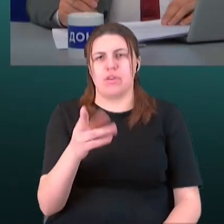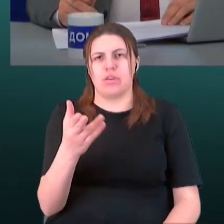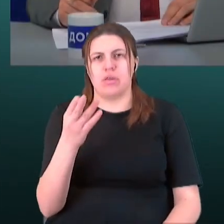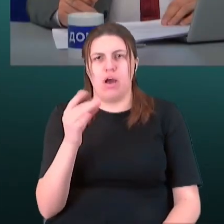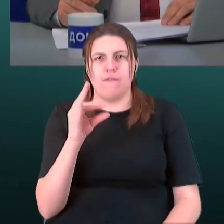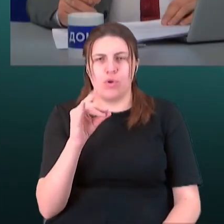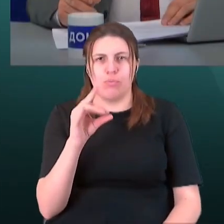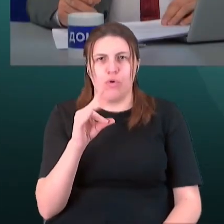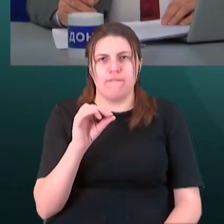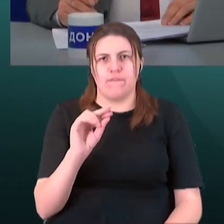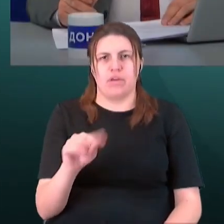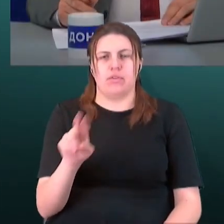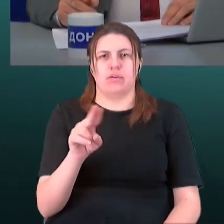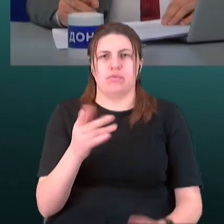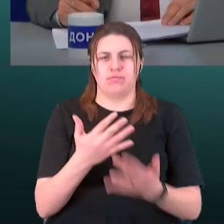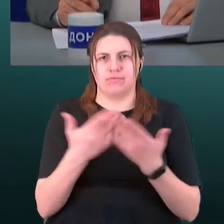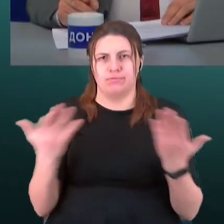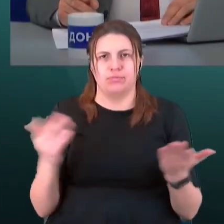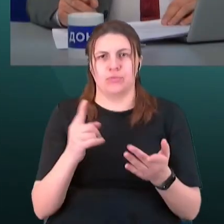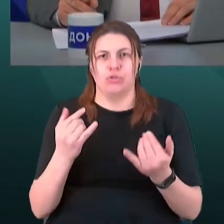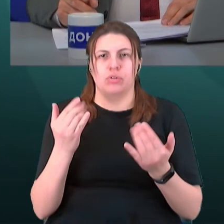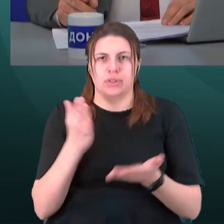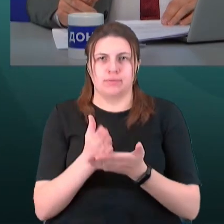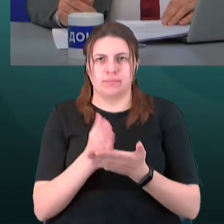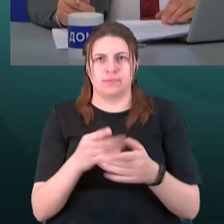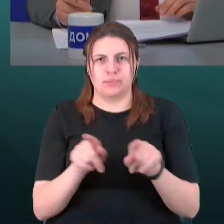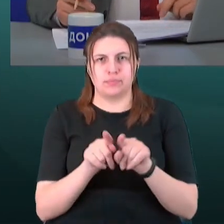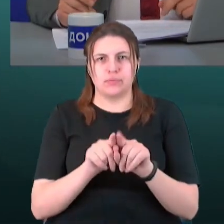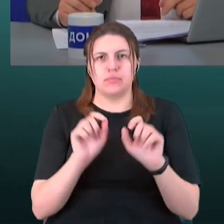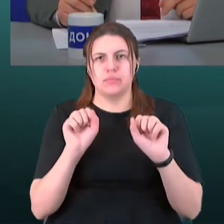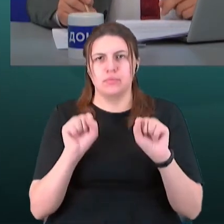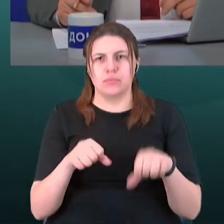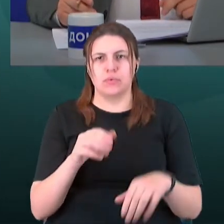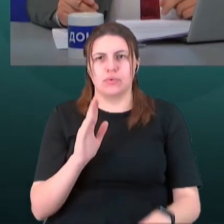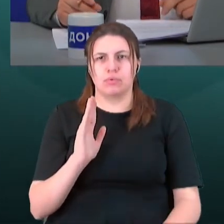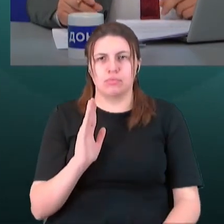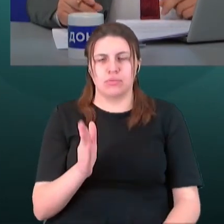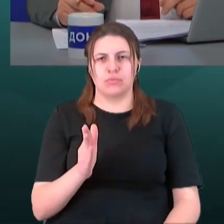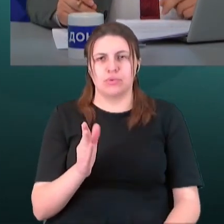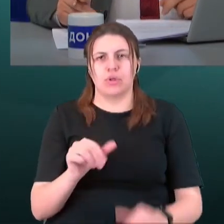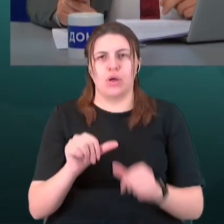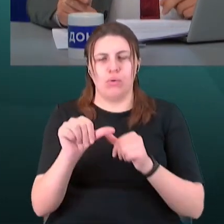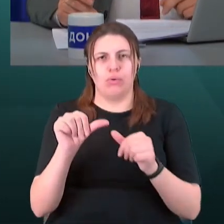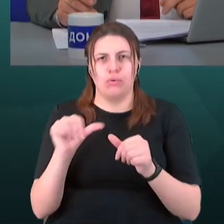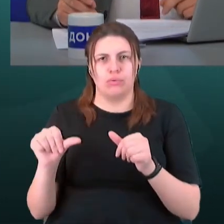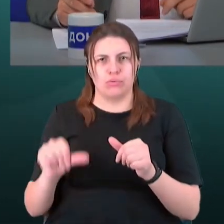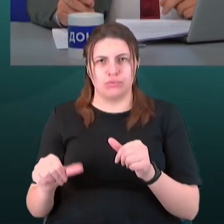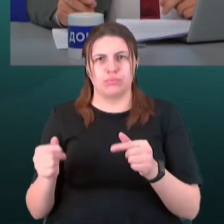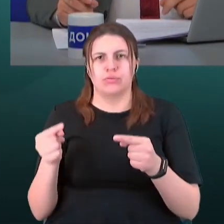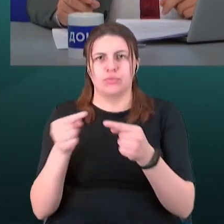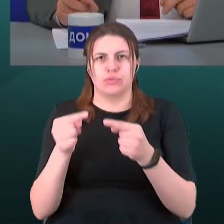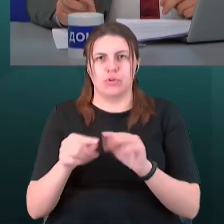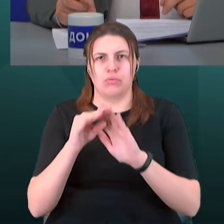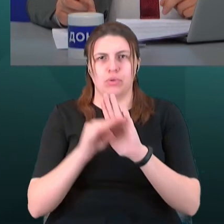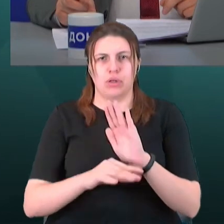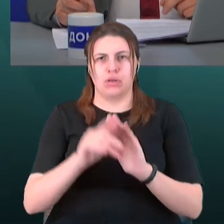день можна буде говорити про конкретні ділянки і конкретний перелік людей після того, коли завершить